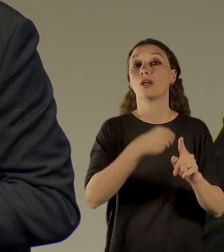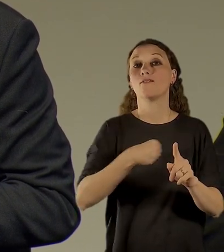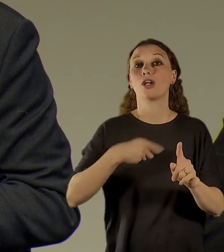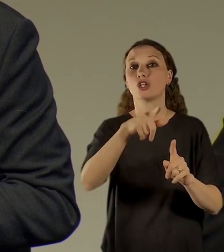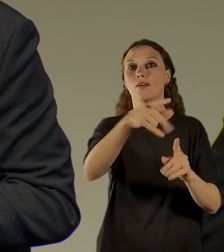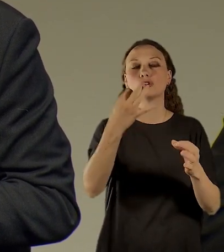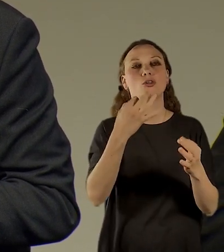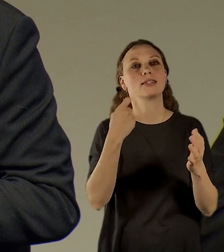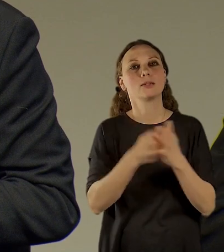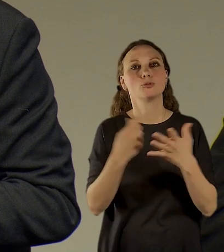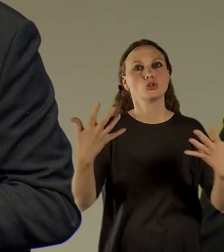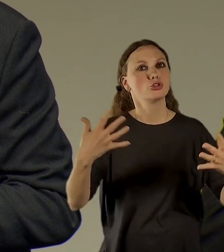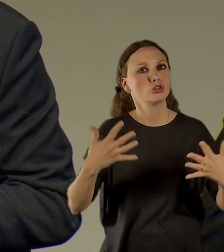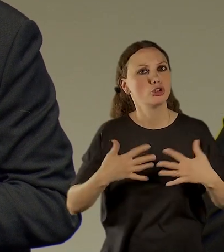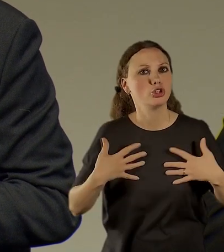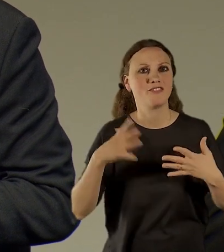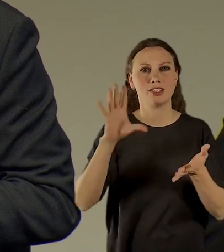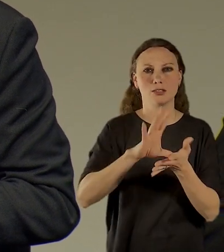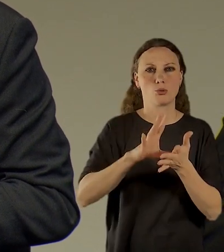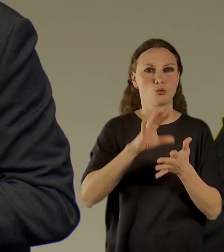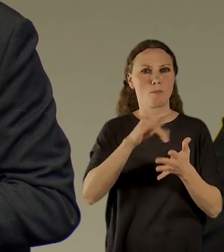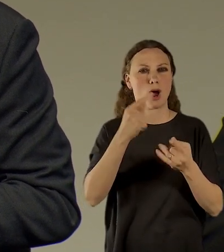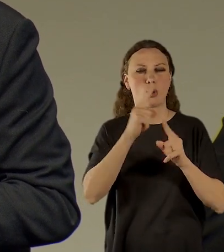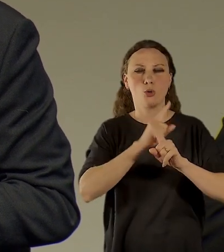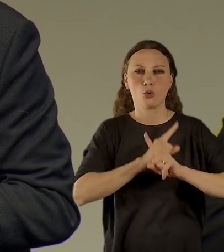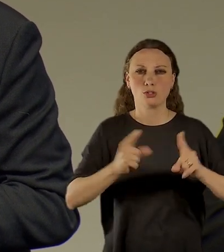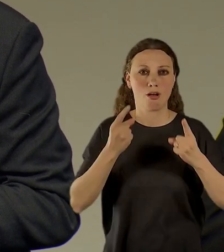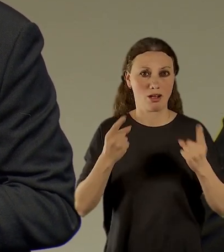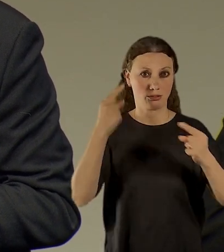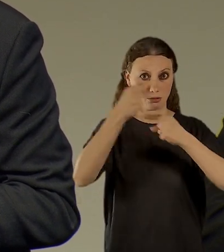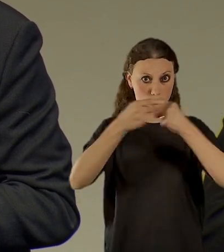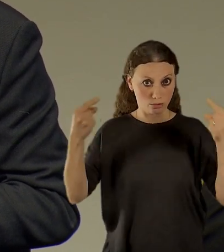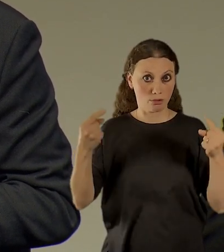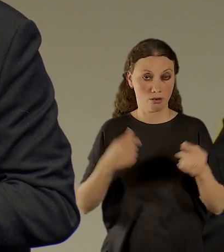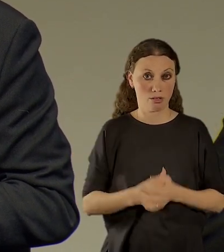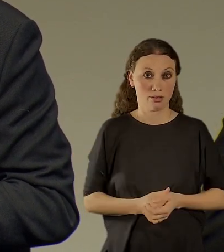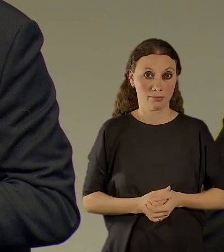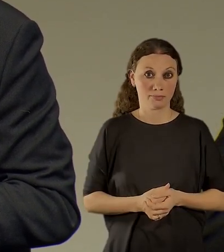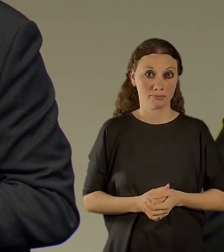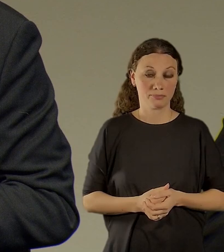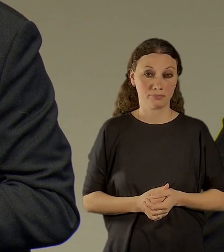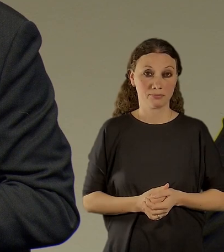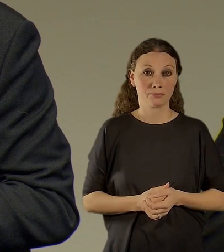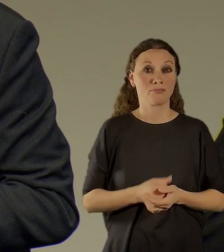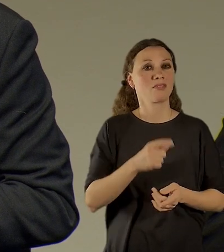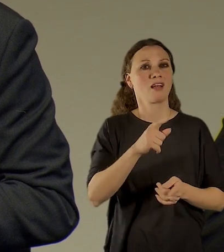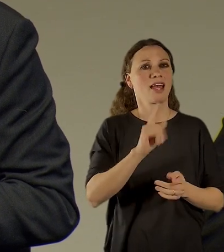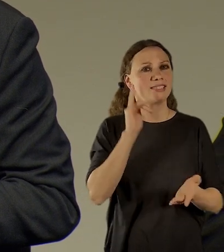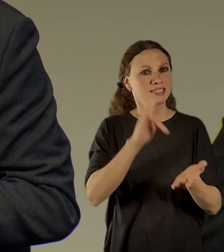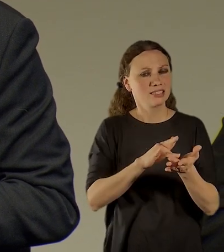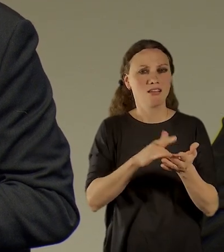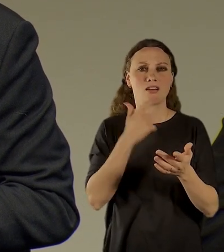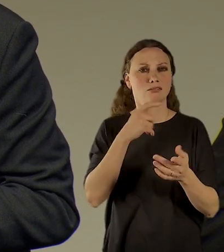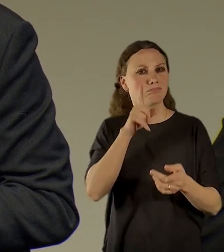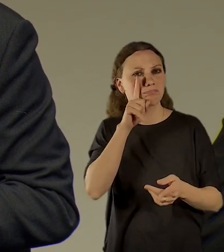živým centrem, kulturním centrem, který je zaměřený jedním směrem a to je prostě péče o paměť, o dějny,